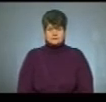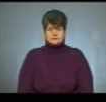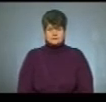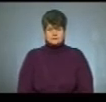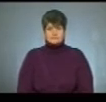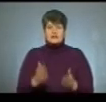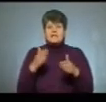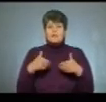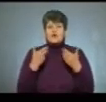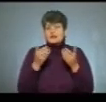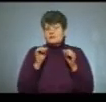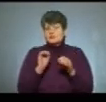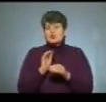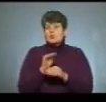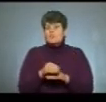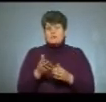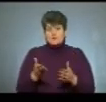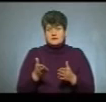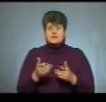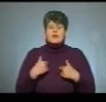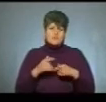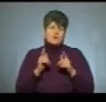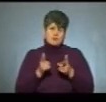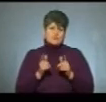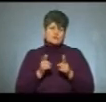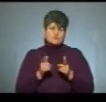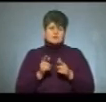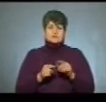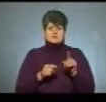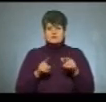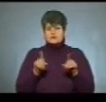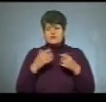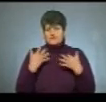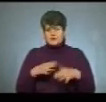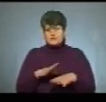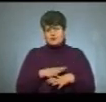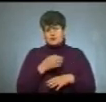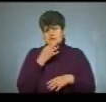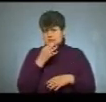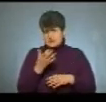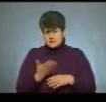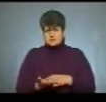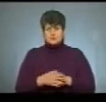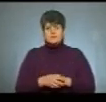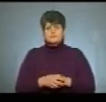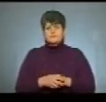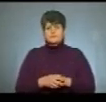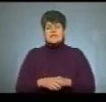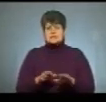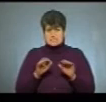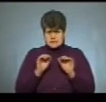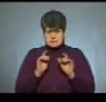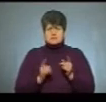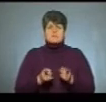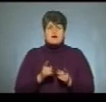Які поради ви можете додати? Я погоджуюся, власне, з тим, що було вже сказано в ефірі. Справді